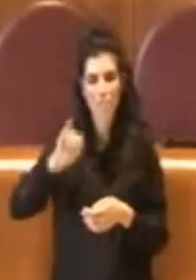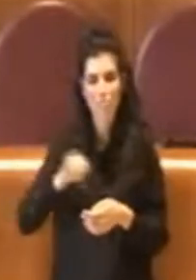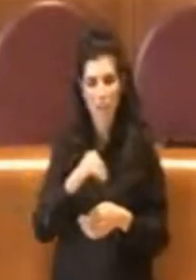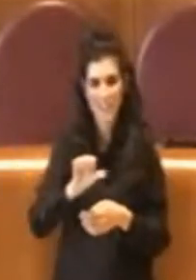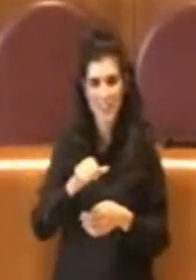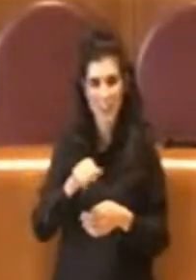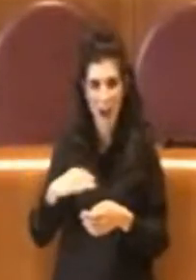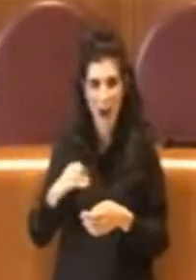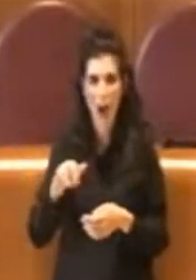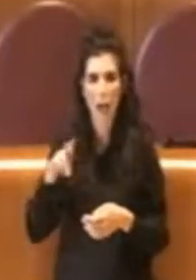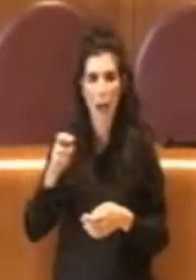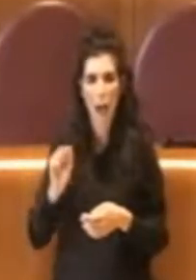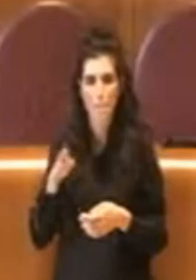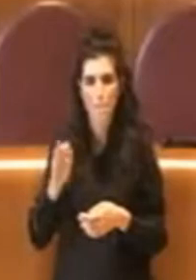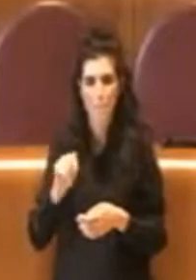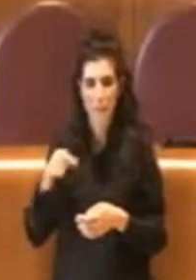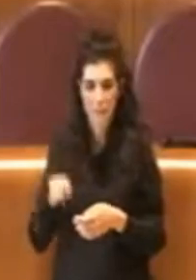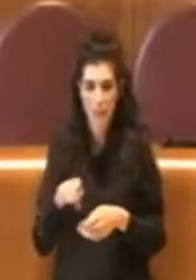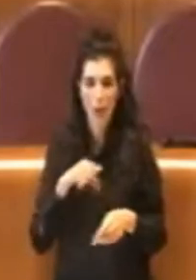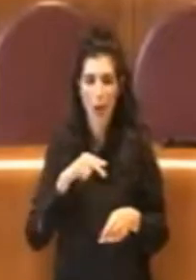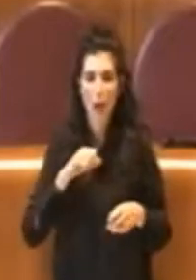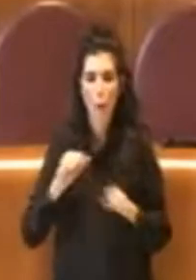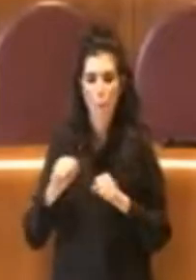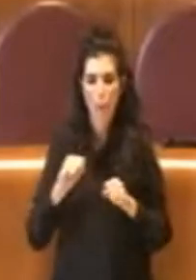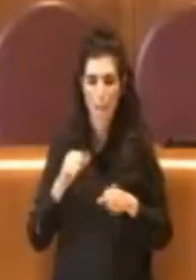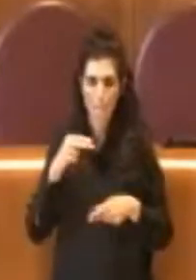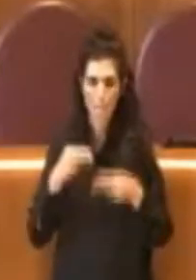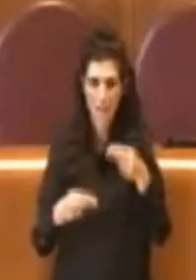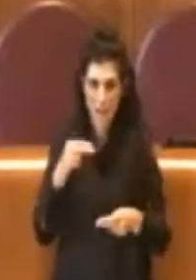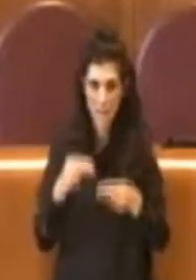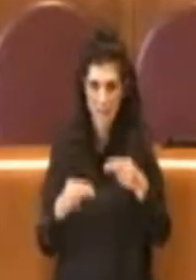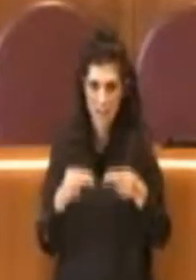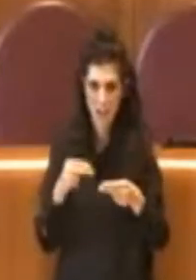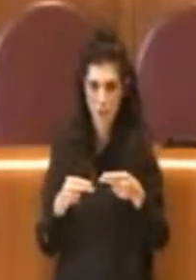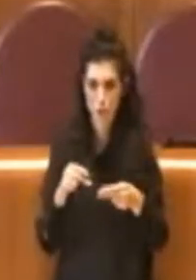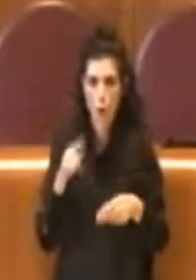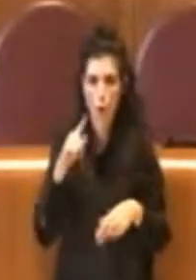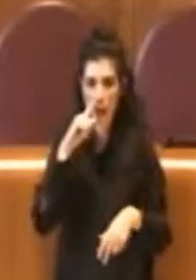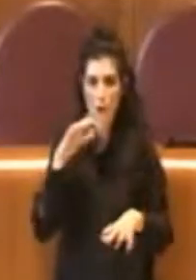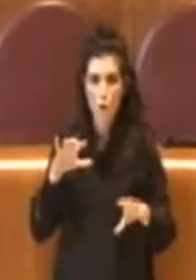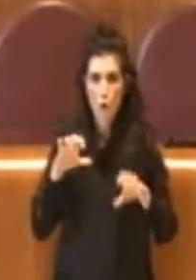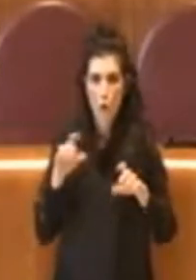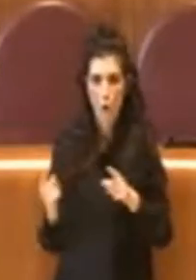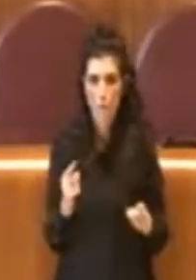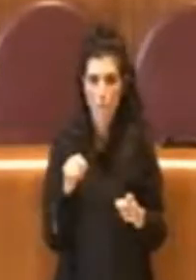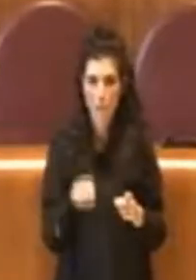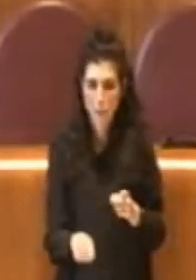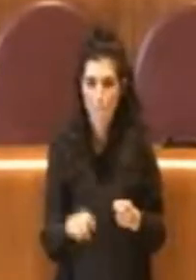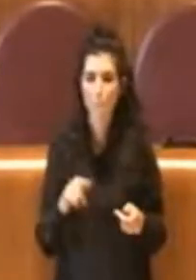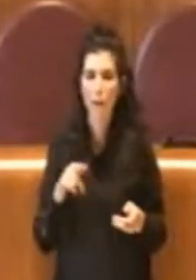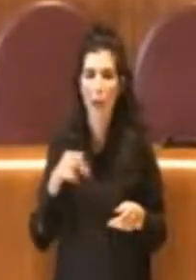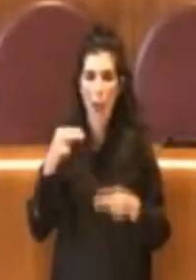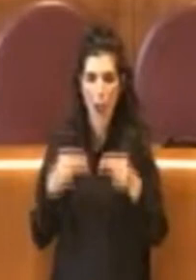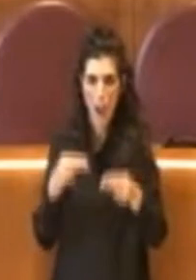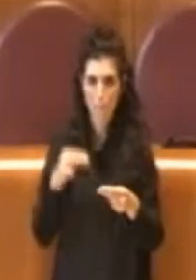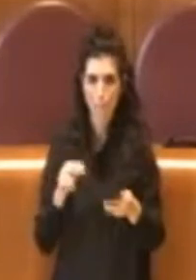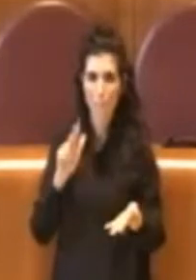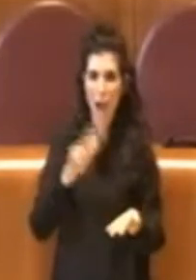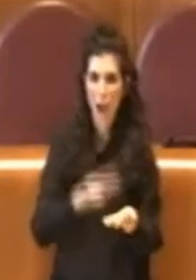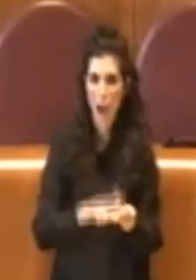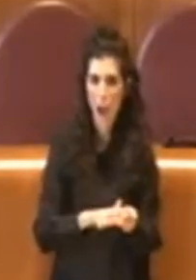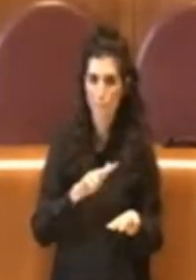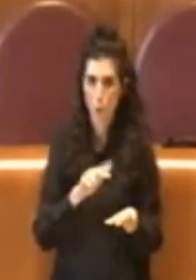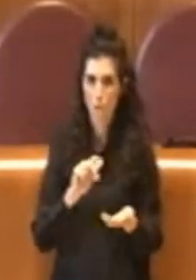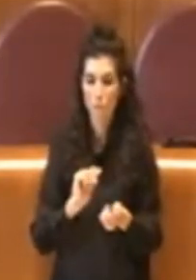Soprattutto da quelle amministrazioni che i bilanci li approvavano a novembre, a luglio. Quindi le variazioni erano